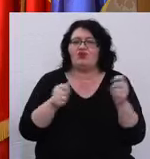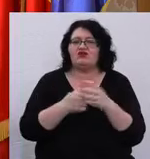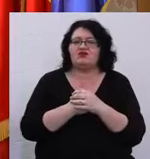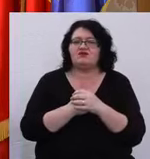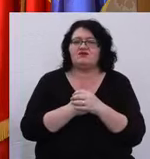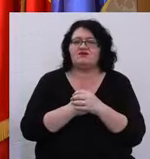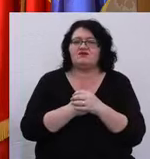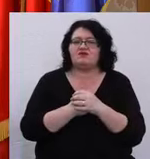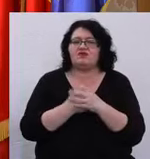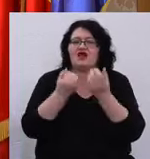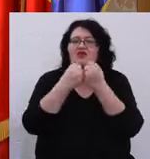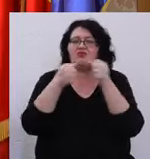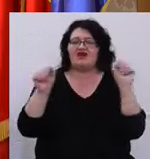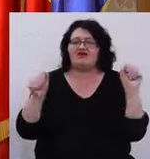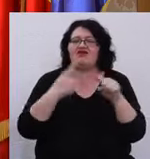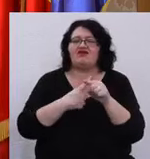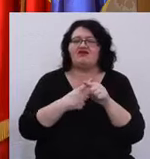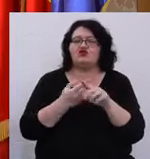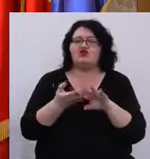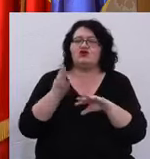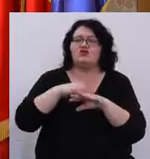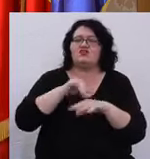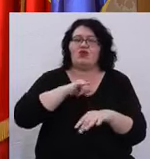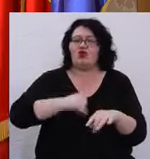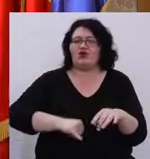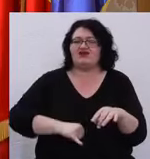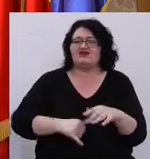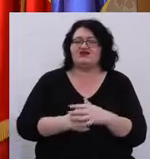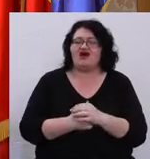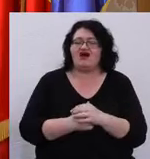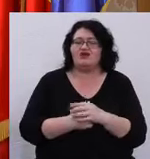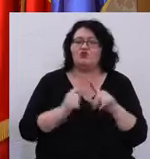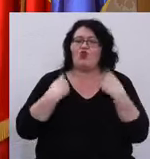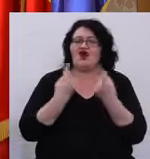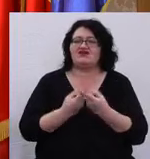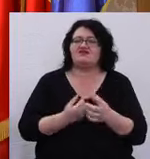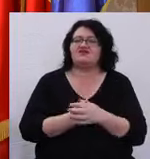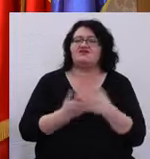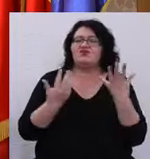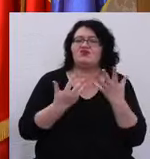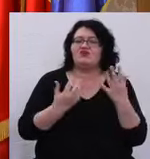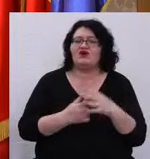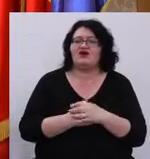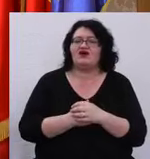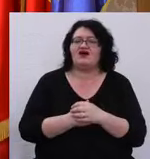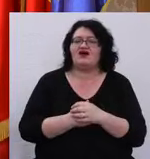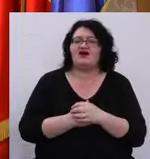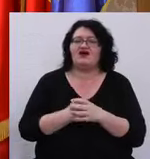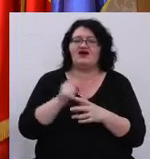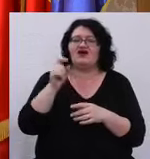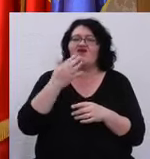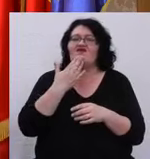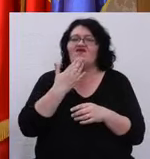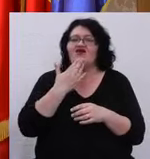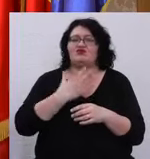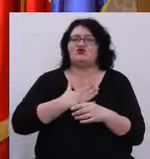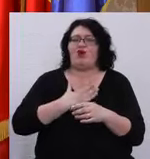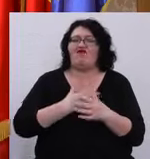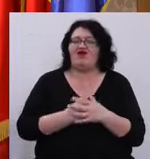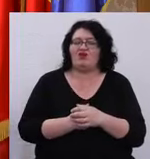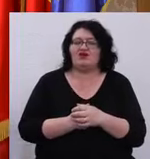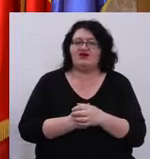libertatea și tocmai democrația noastră, pe care pretinde că o apără.